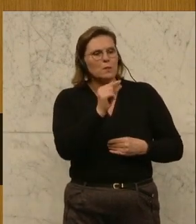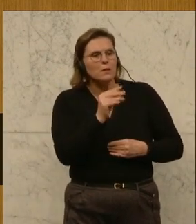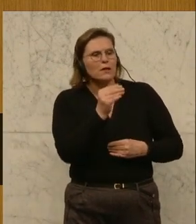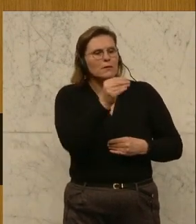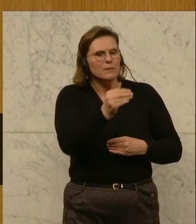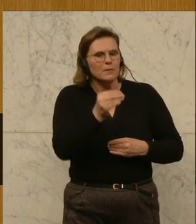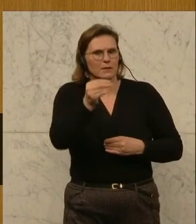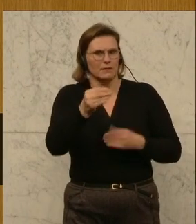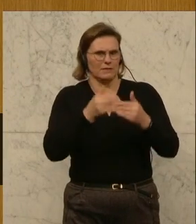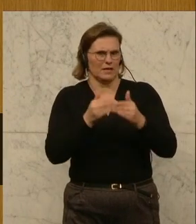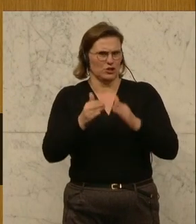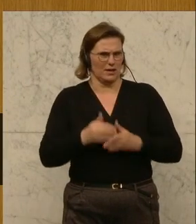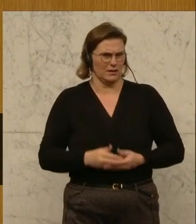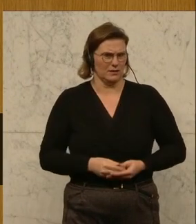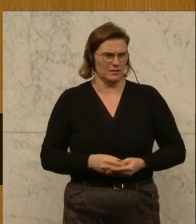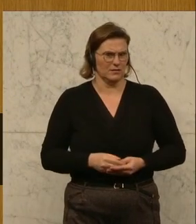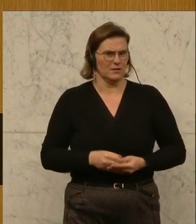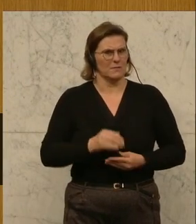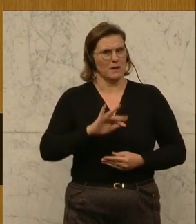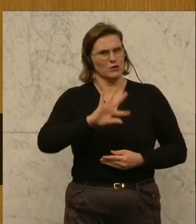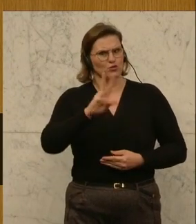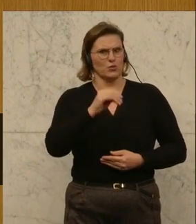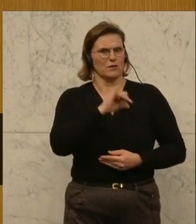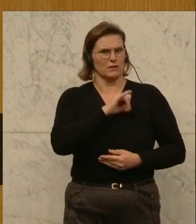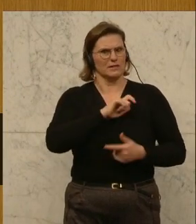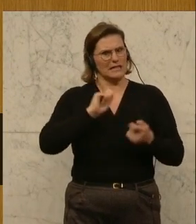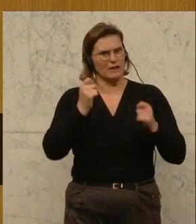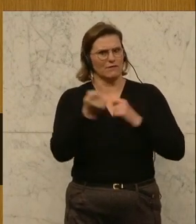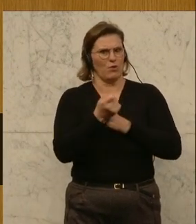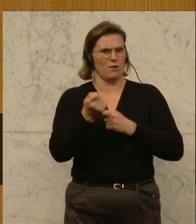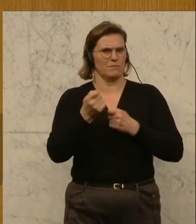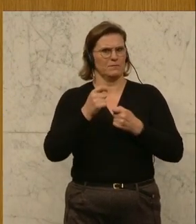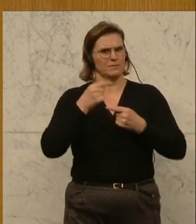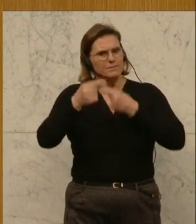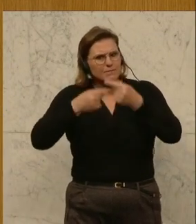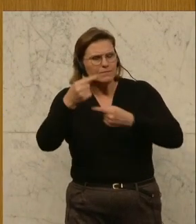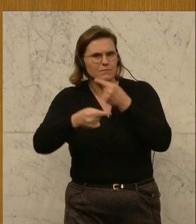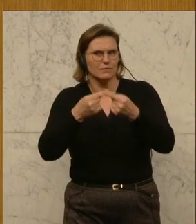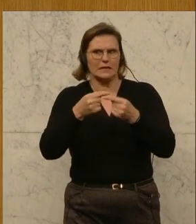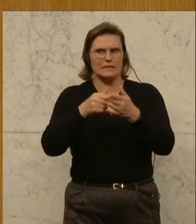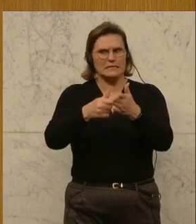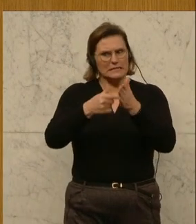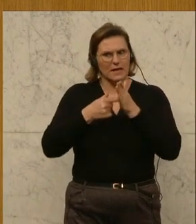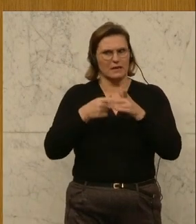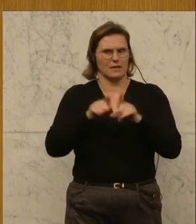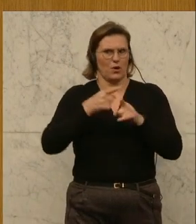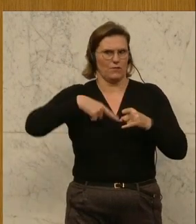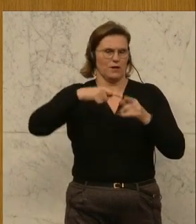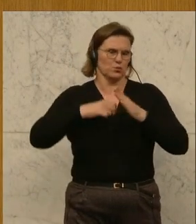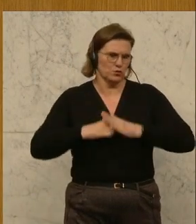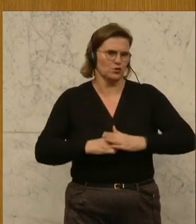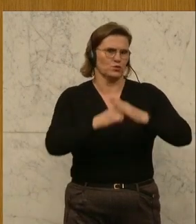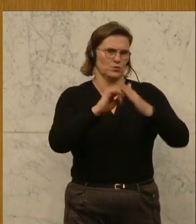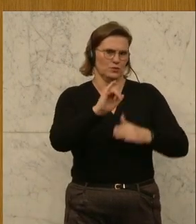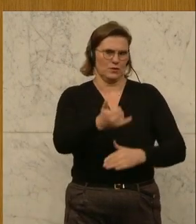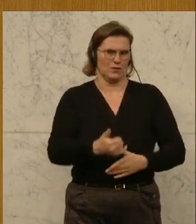Schön wäre, wenn Sie Interesse an Reform und Weiterentwicklung zeigen könnten, weil dann hätten Sie auch unsere Unterstützung. Danke.